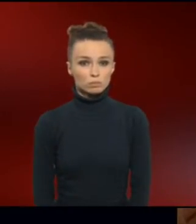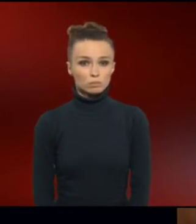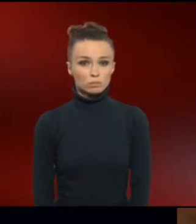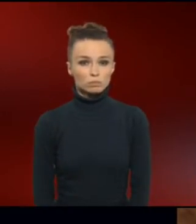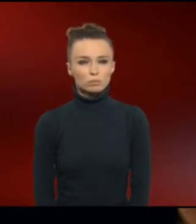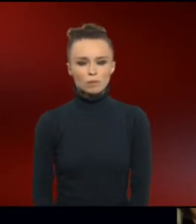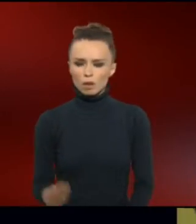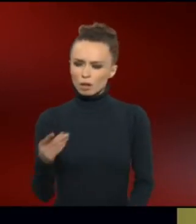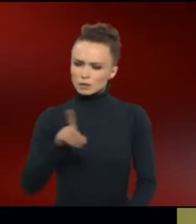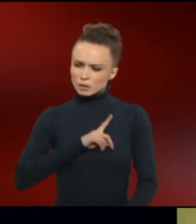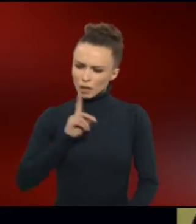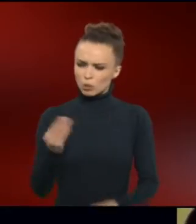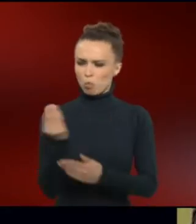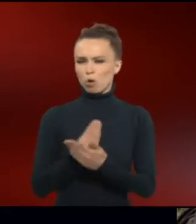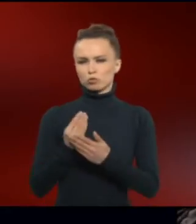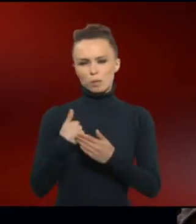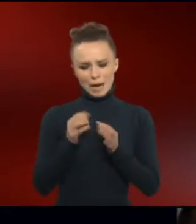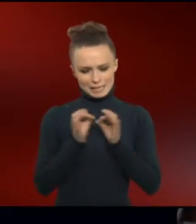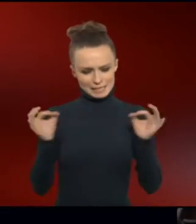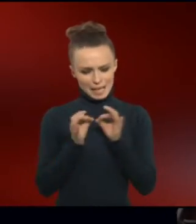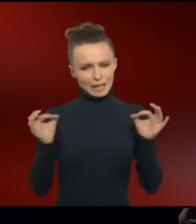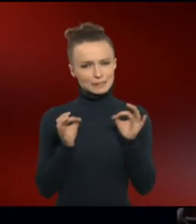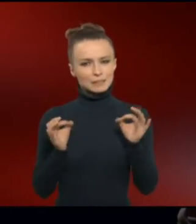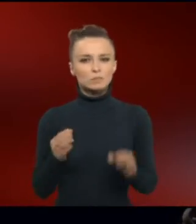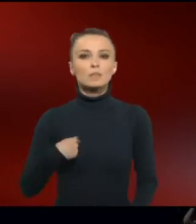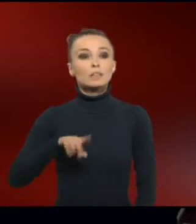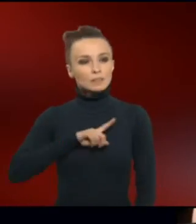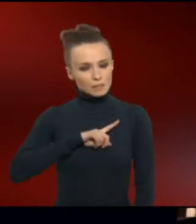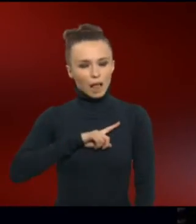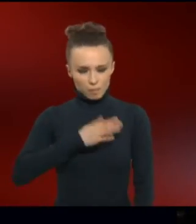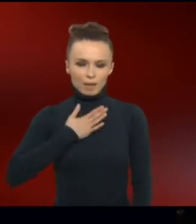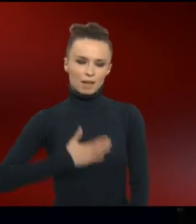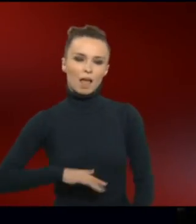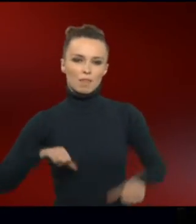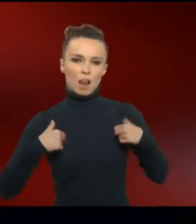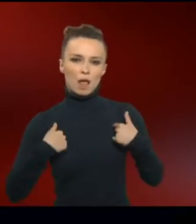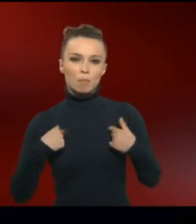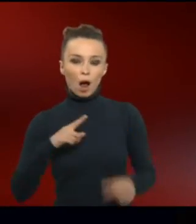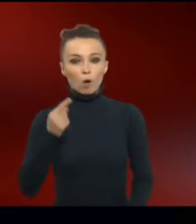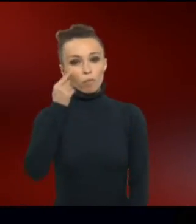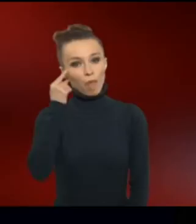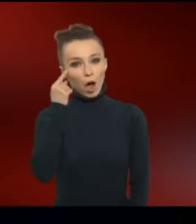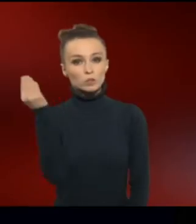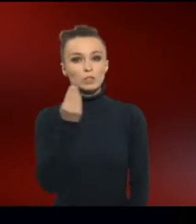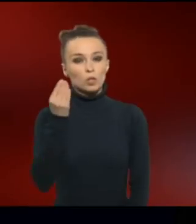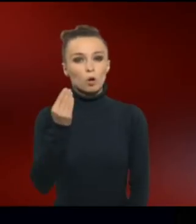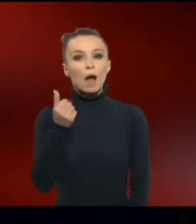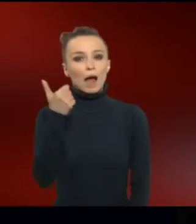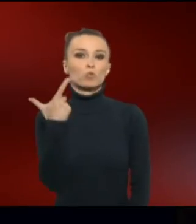Beschreibe dich selbst in einem Satz. Ich lebe sehr gerne, auch mit Down-Syndrom 21 zu haben.